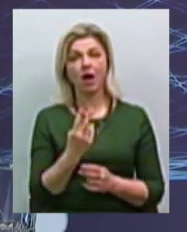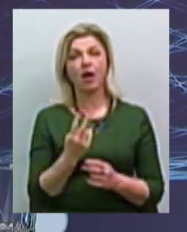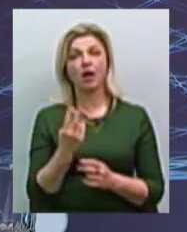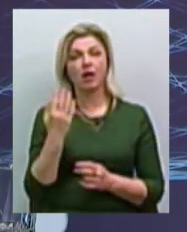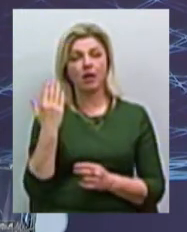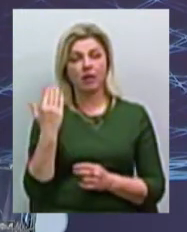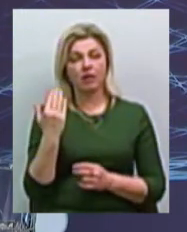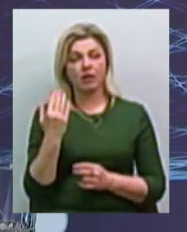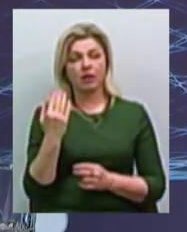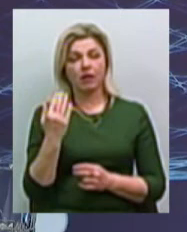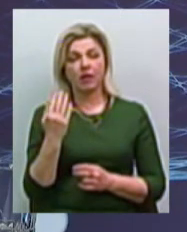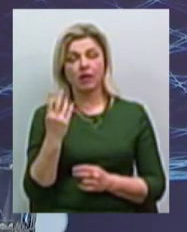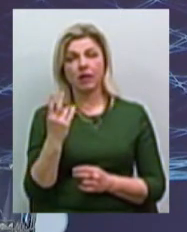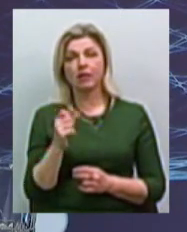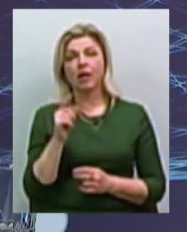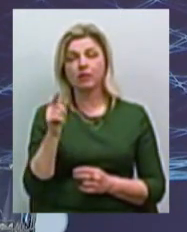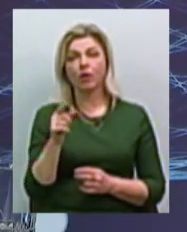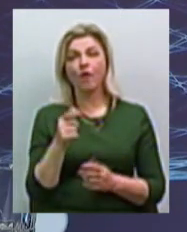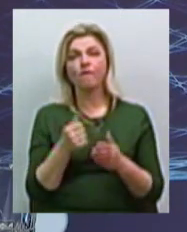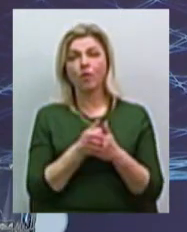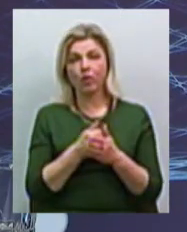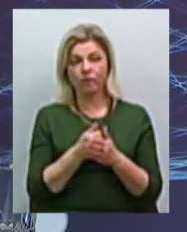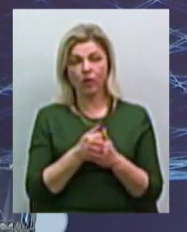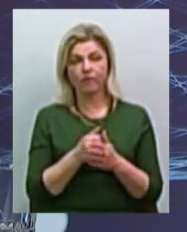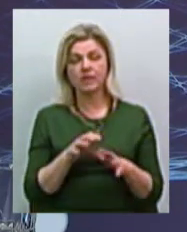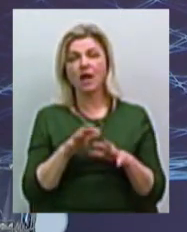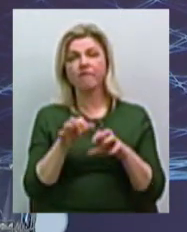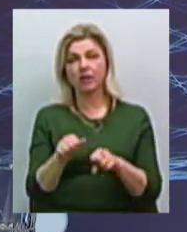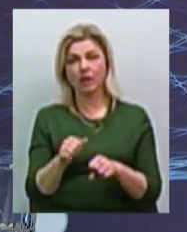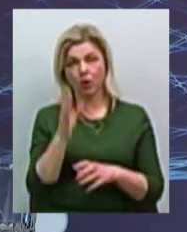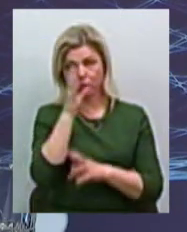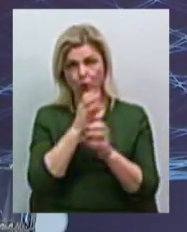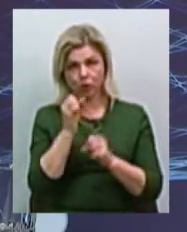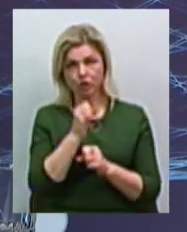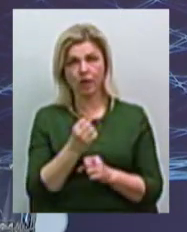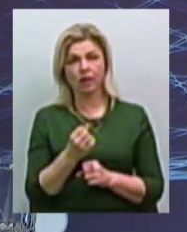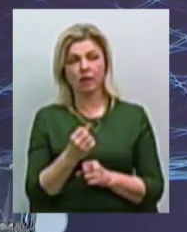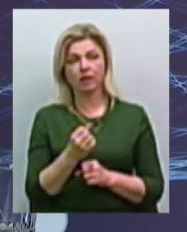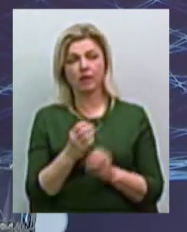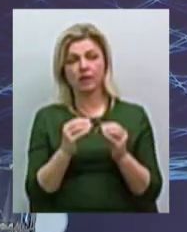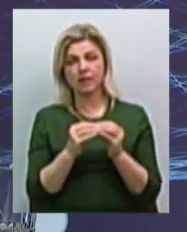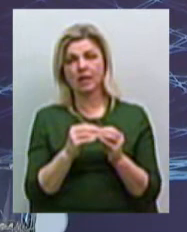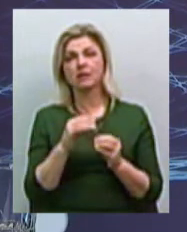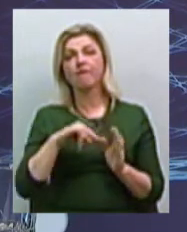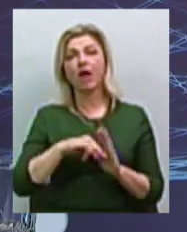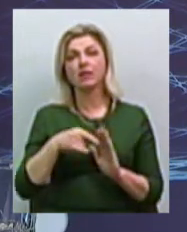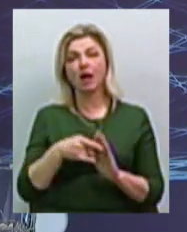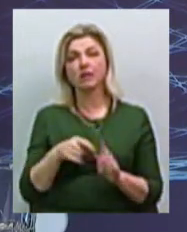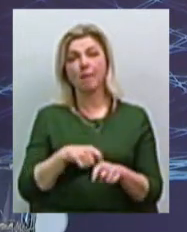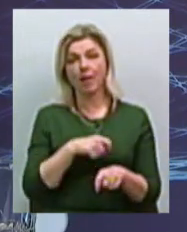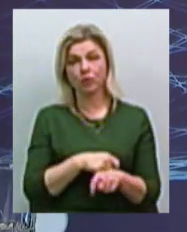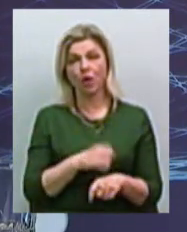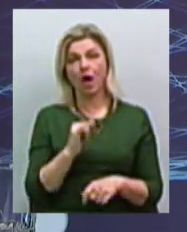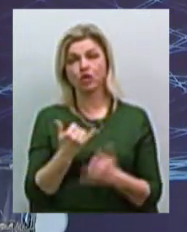той крыльце воював, захватили ночі. Землю 2 тисячі, 10 квадратних метрів. А зараз депутат.